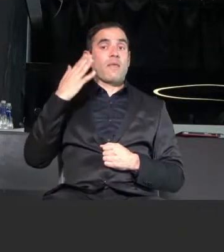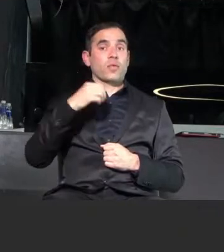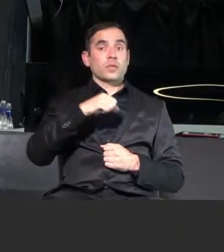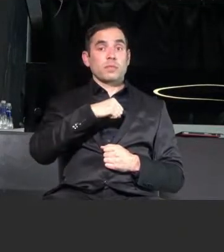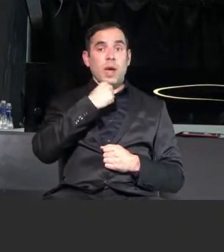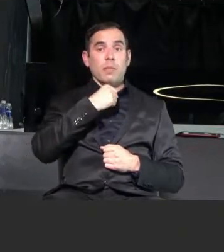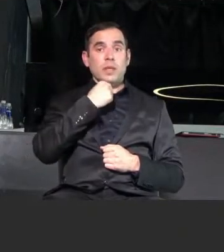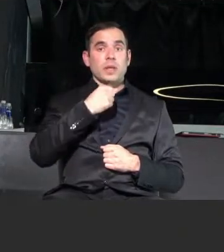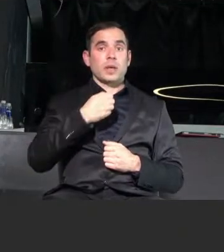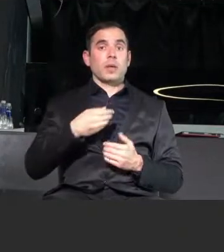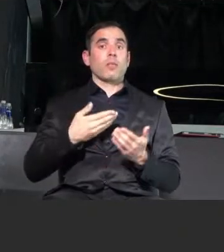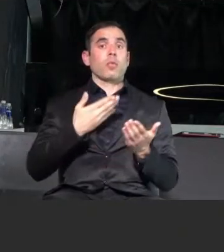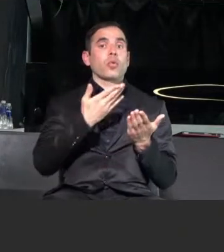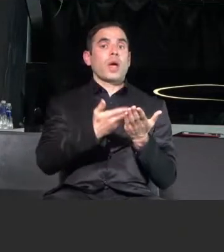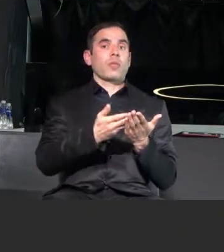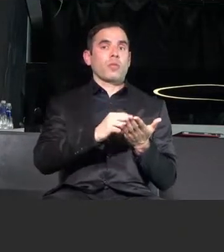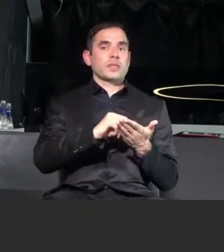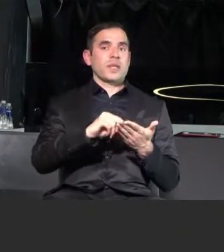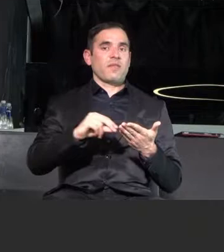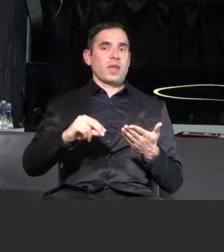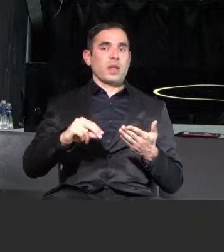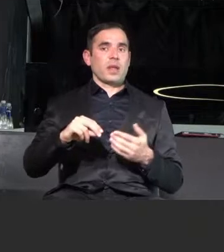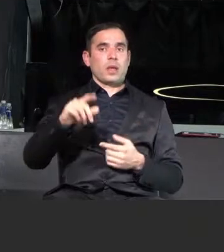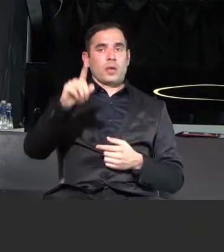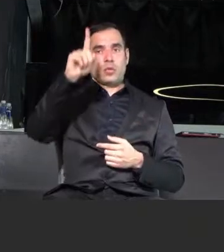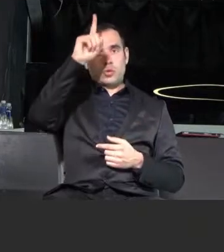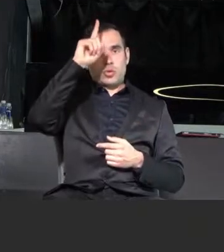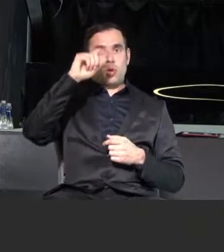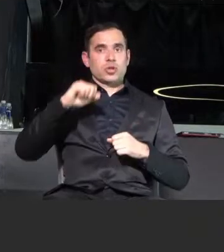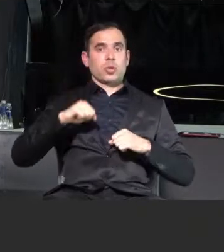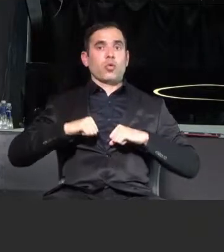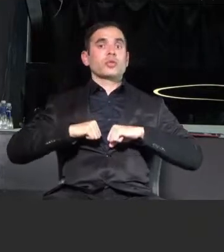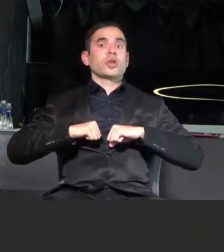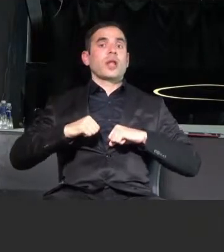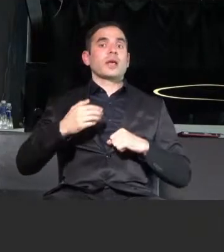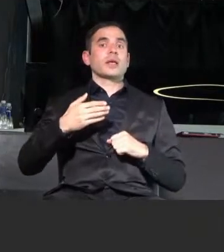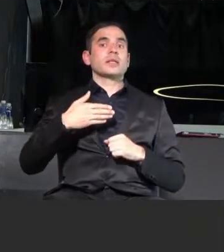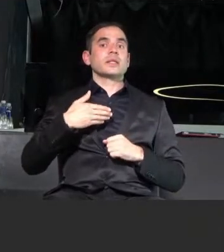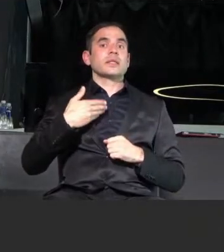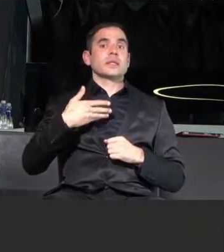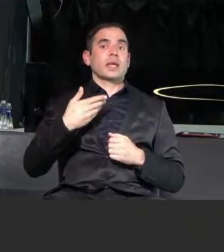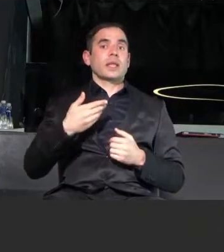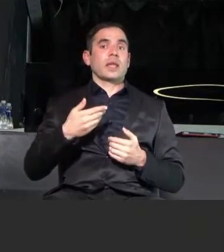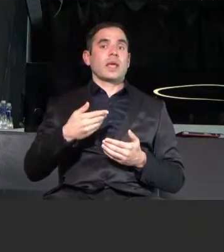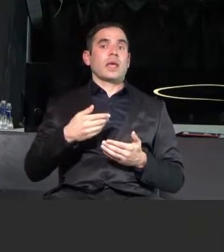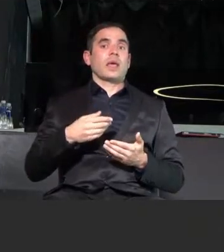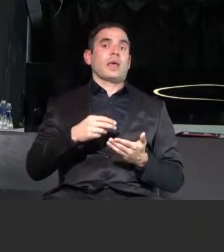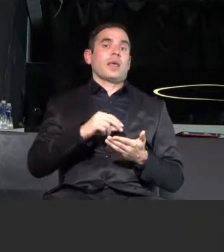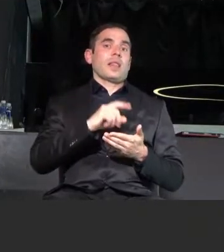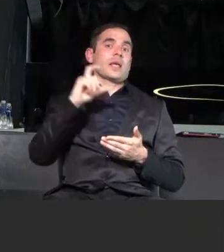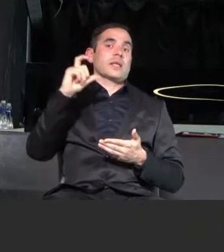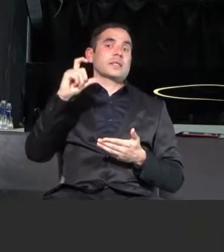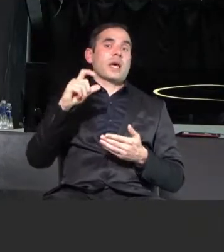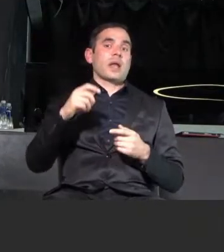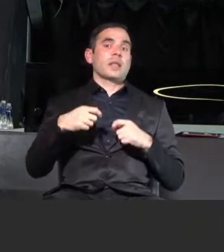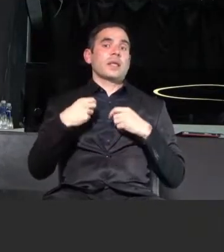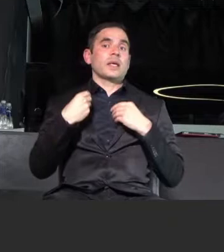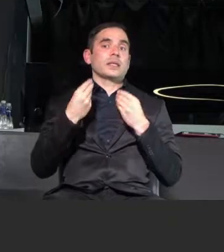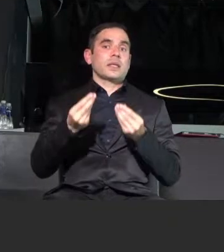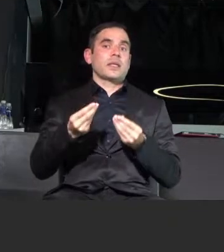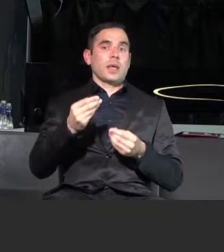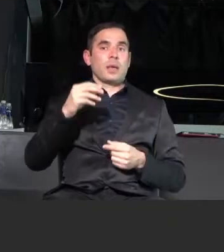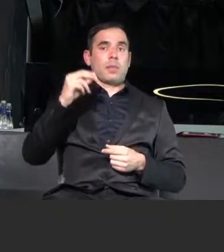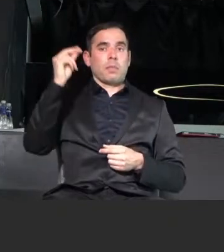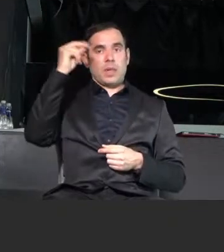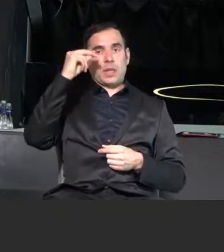поделахме заявление до столична община с искане на Сара да й бъде издаден български акт за